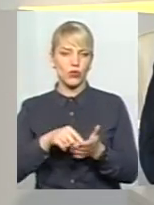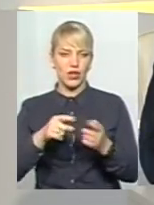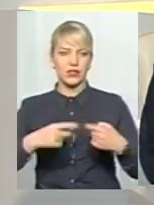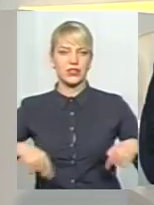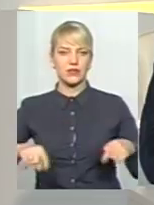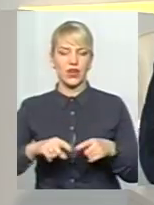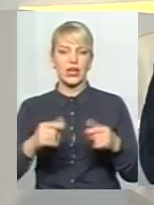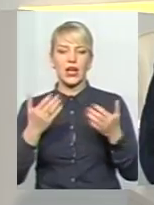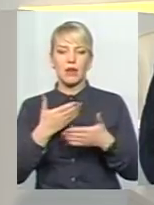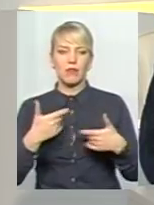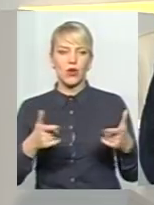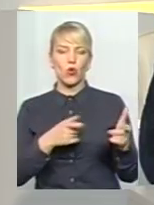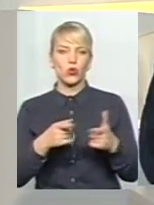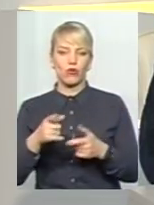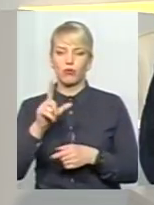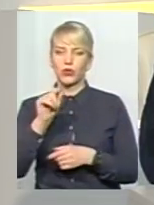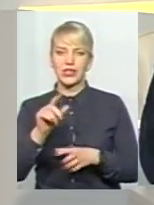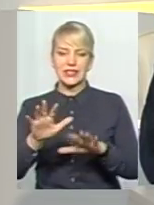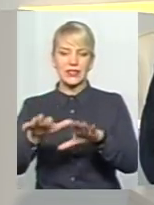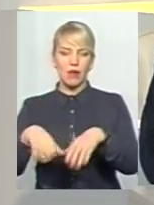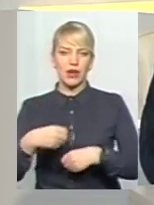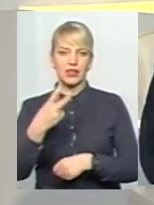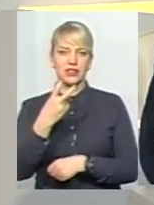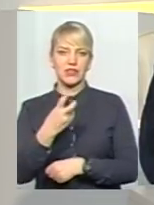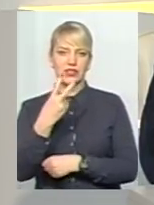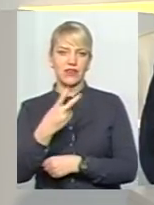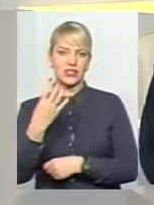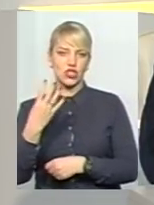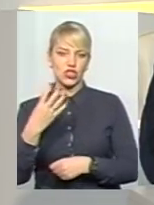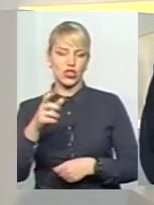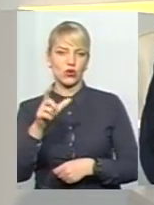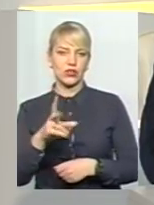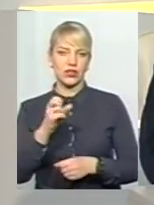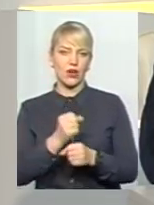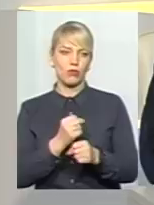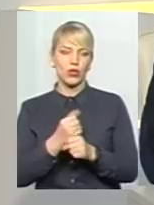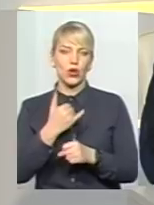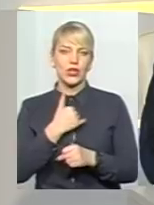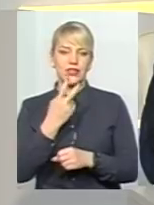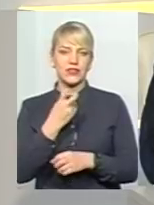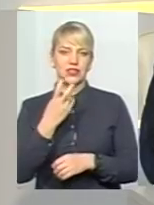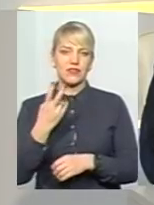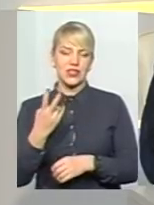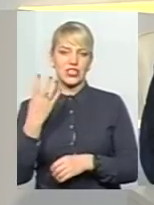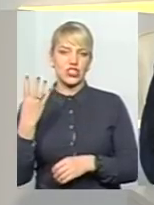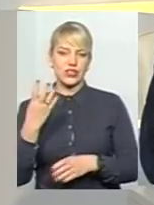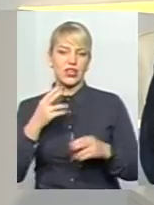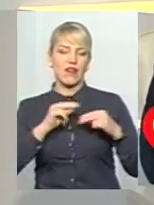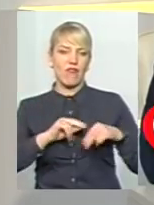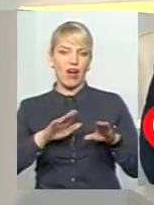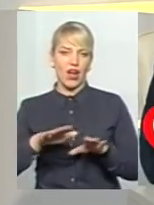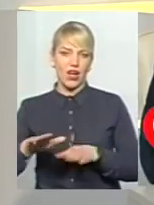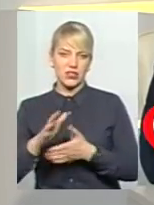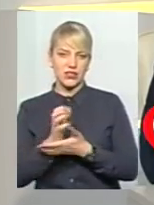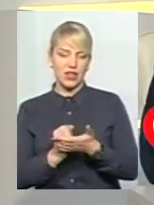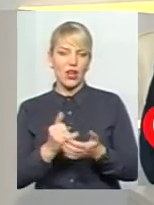готові буквально в понеділок забрати 224 людини на роботу. У нас 224 вакансії. Раз в місяць в мене